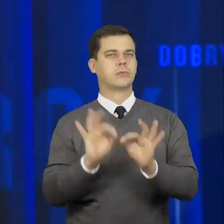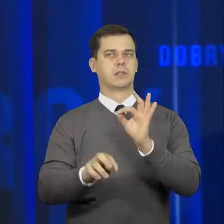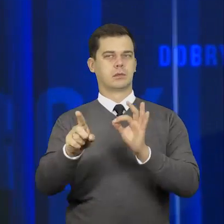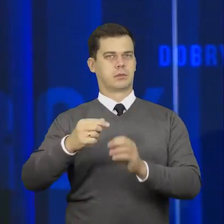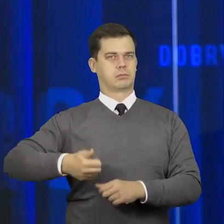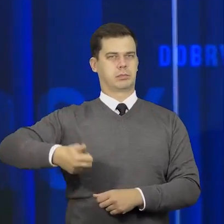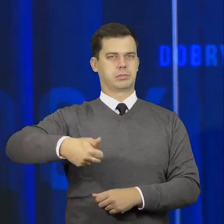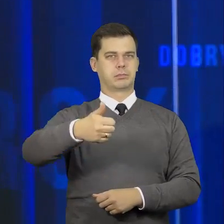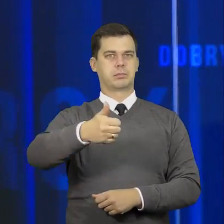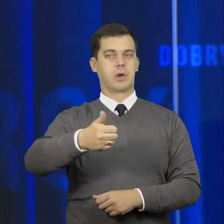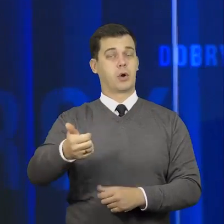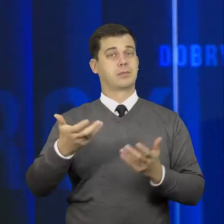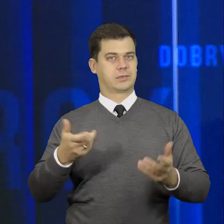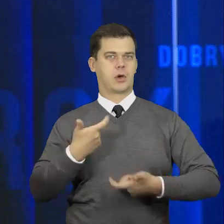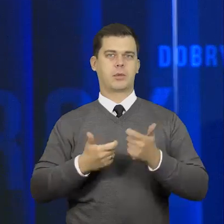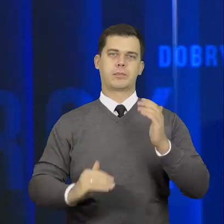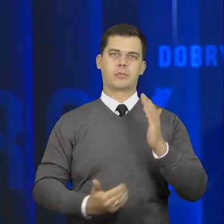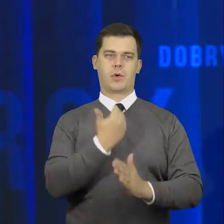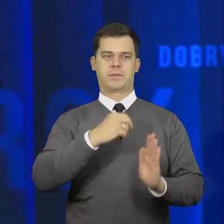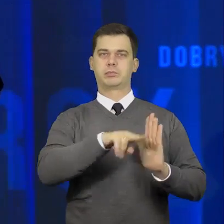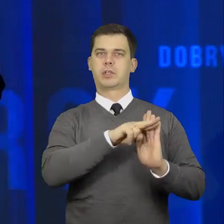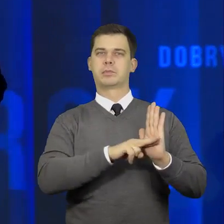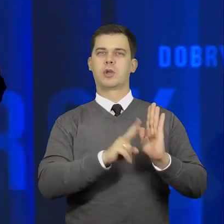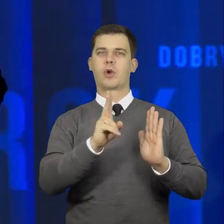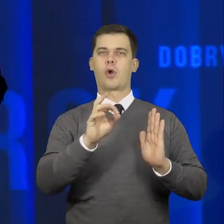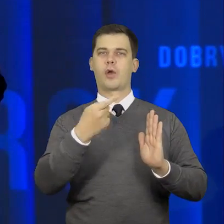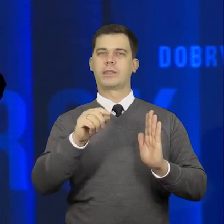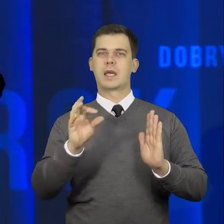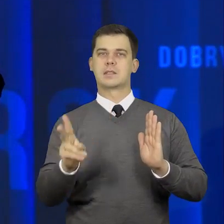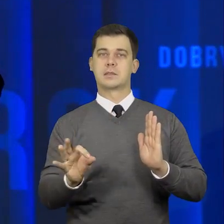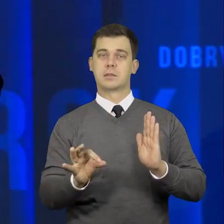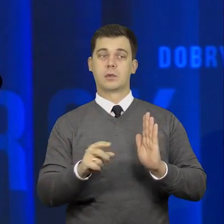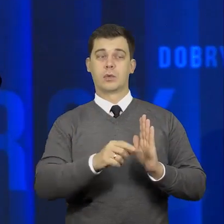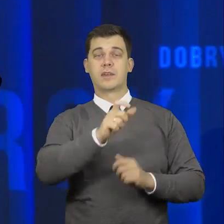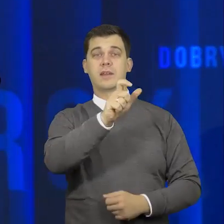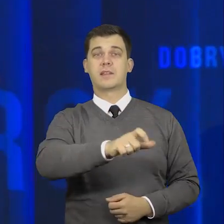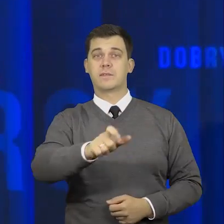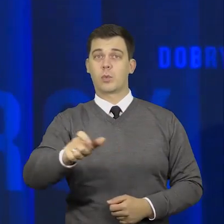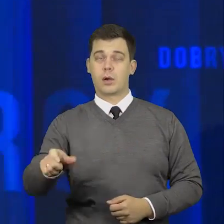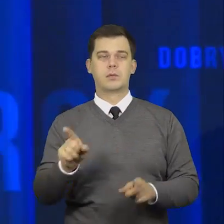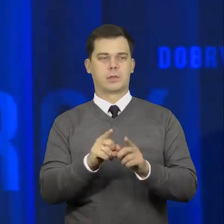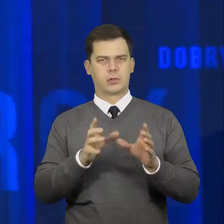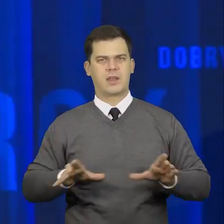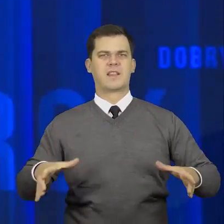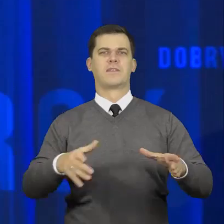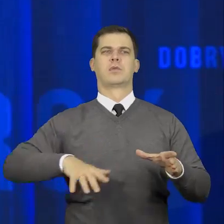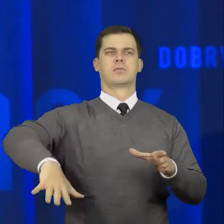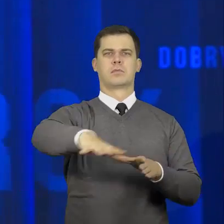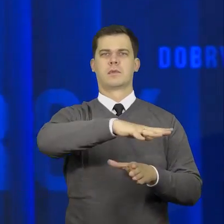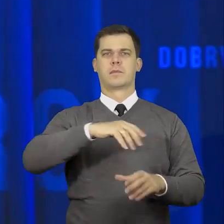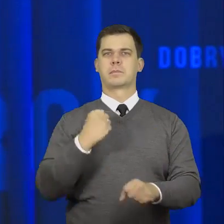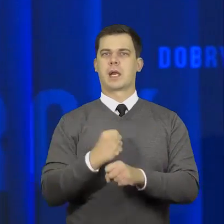prawników. Jej celem jest wypracowanie projektów kodeksów indywidualnego i zbiorowego